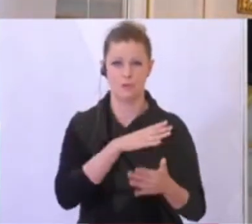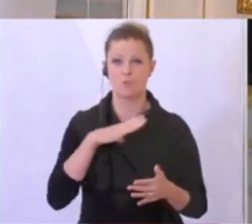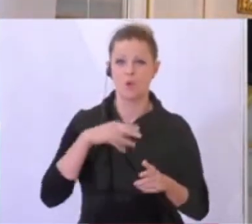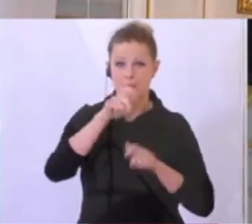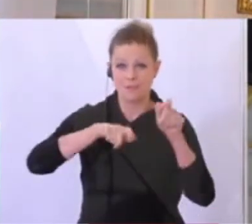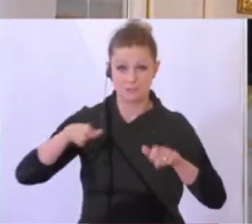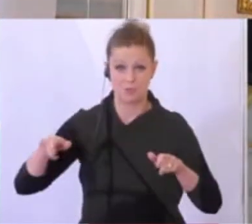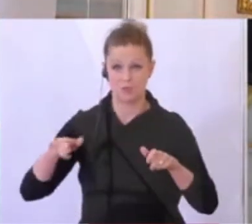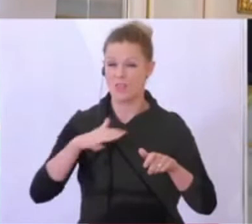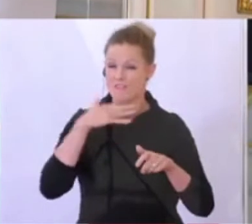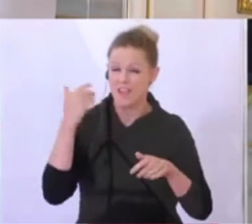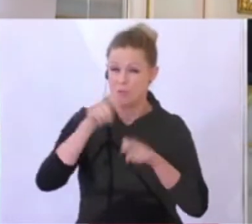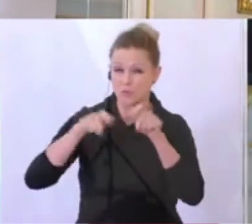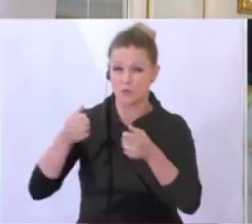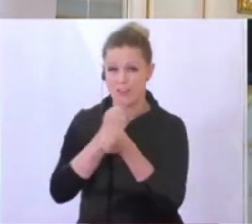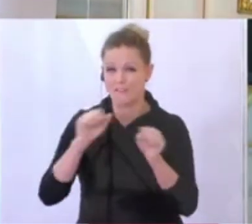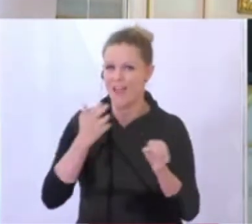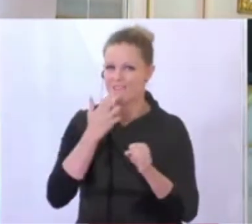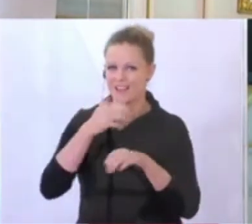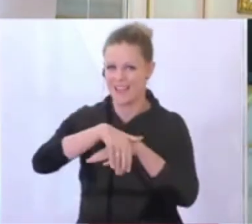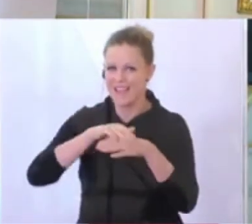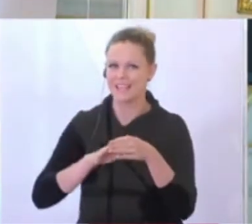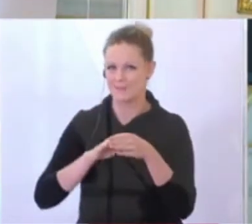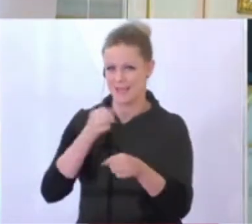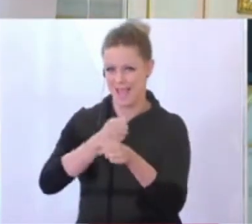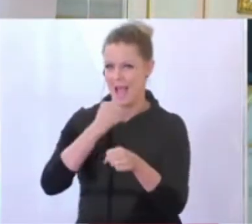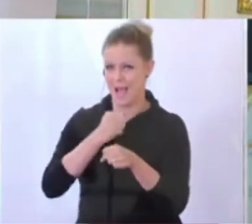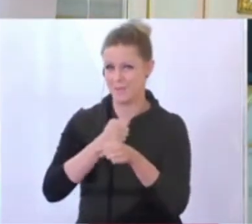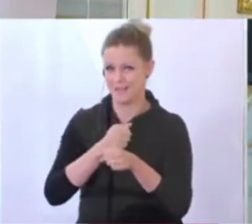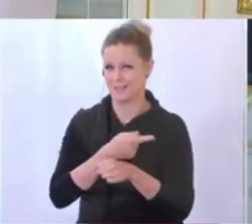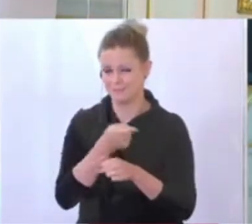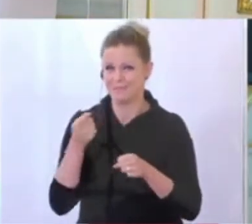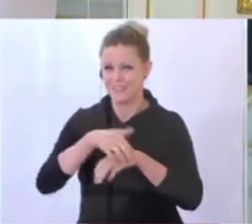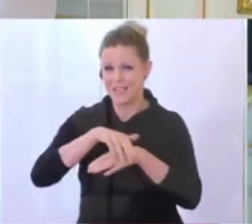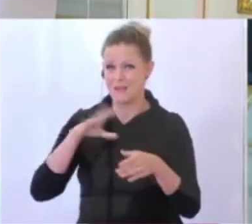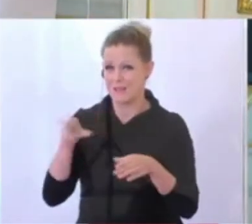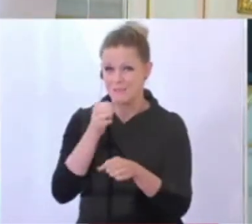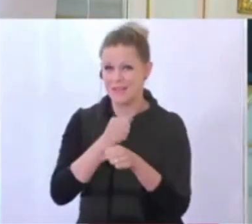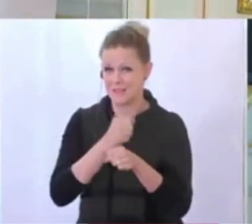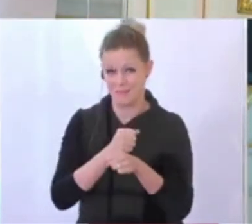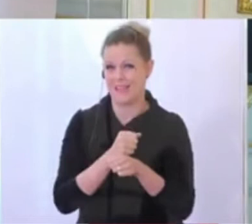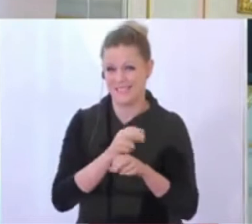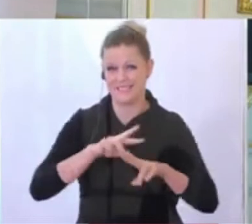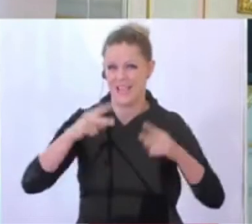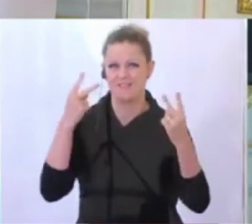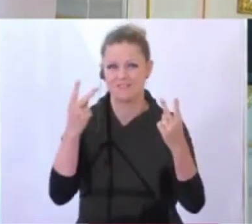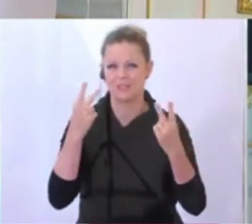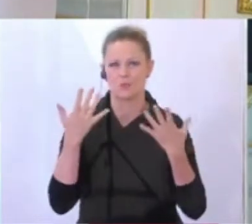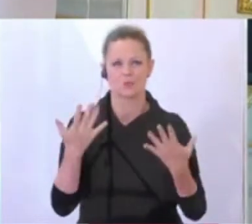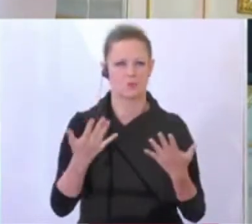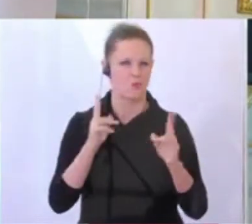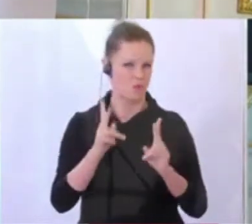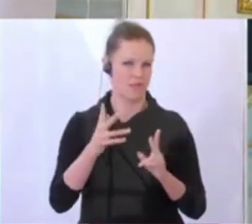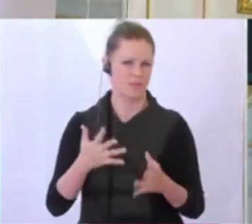die Bürgermeister, die vielen Freiwilligen in unseren Gemeinden, die Gemeindemitarbeiter, sie haben einen ganz wesentlichen Anteil, damit wir diese Krise gemeinsam